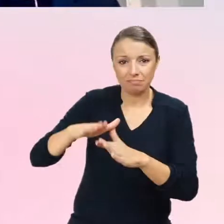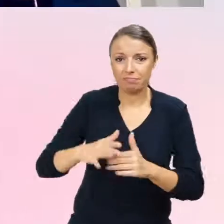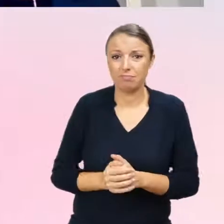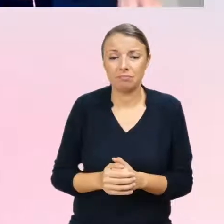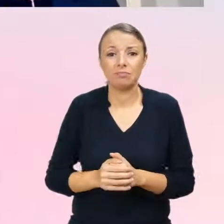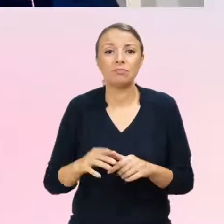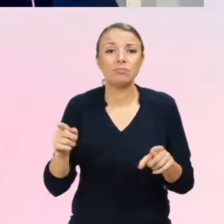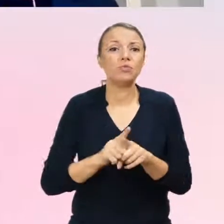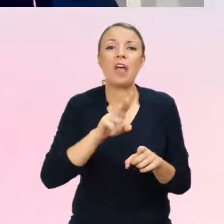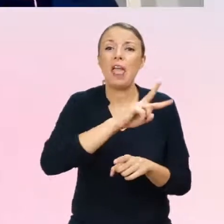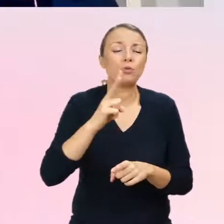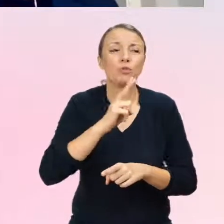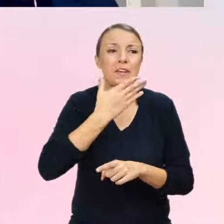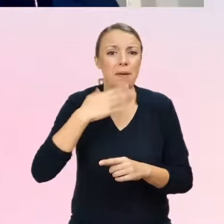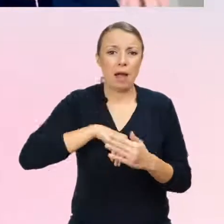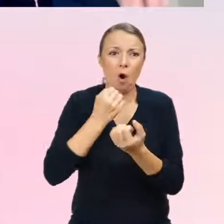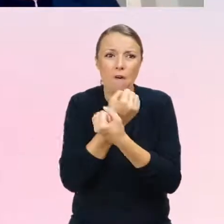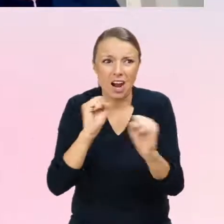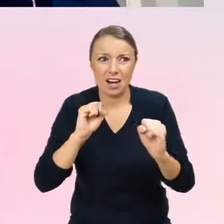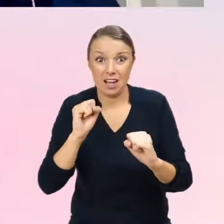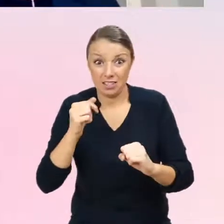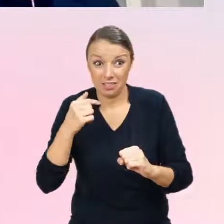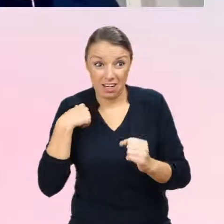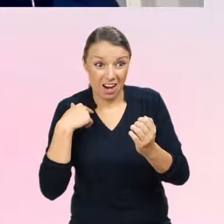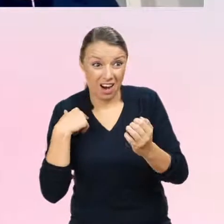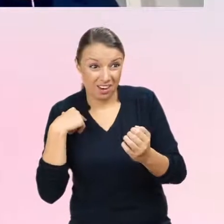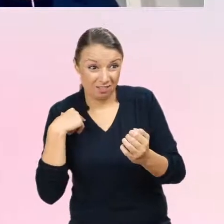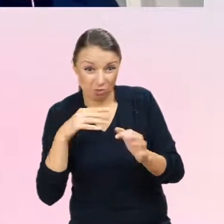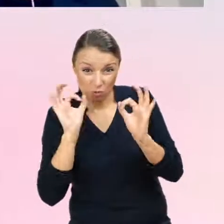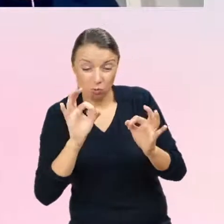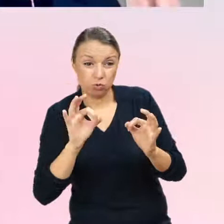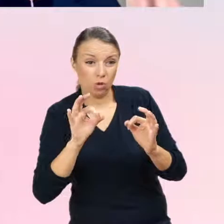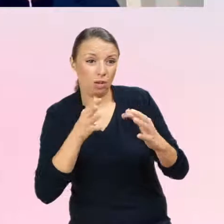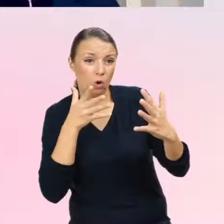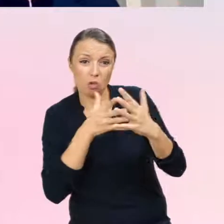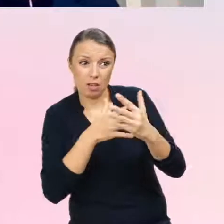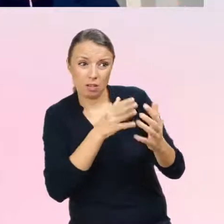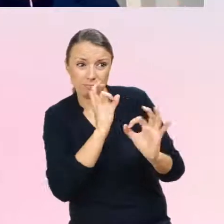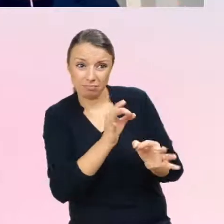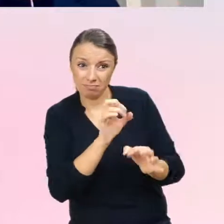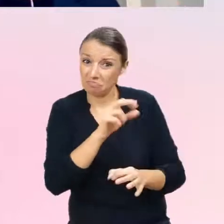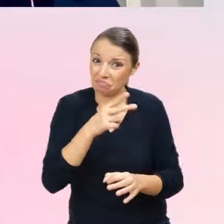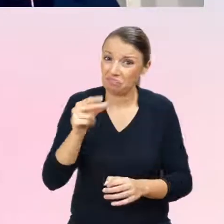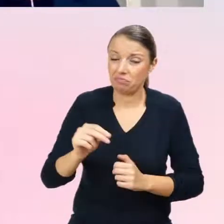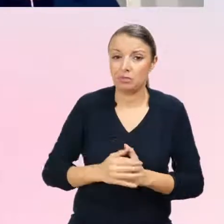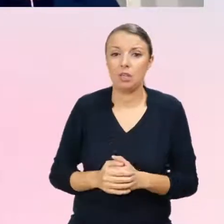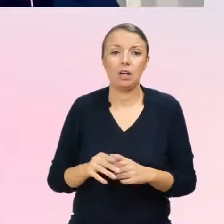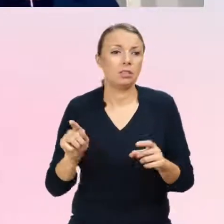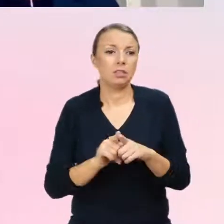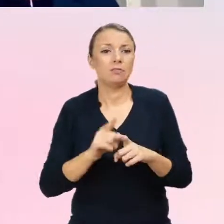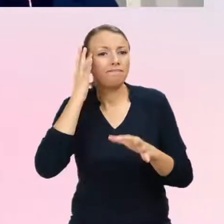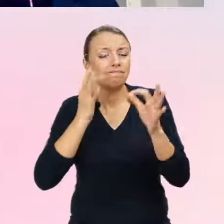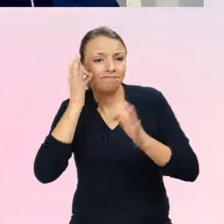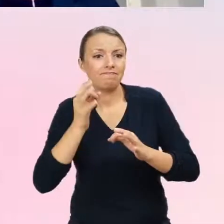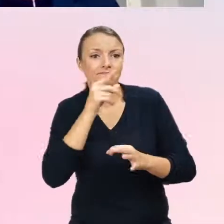wobec tego, czy oni dobrze zdiagnozują, czy oni postawią właściwą diagnozę, co wynika z objawów dysforii, co wynika